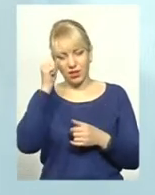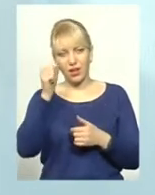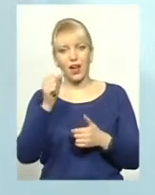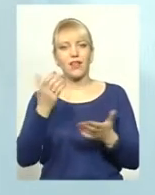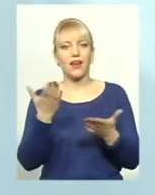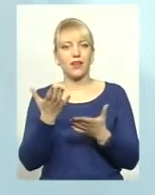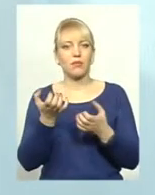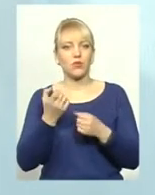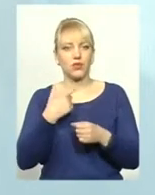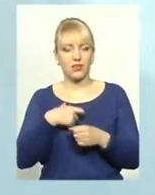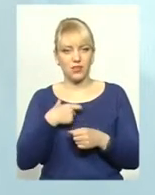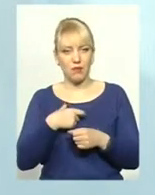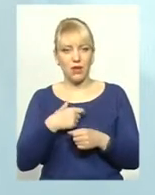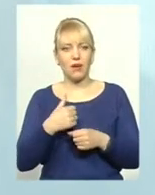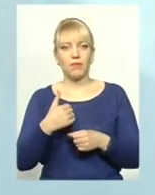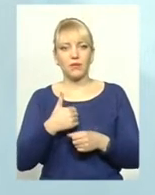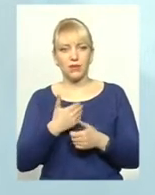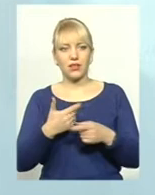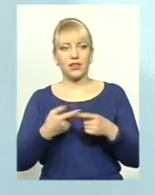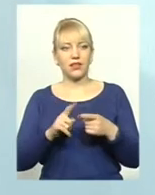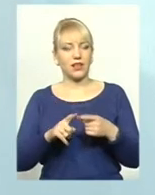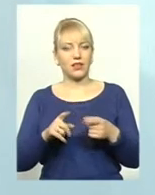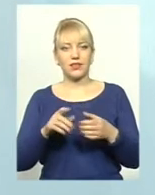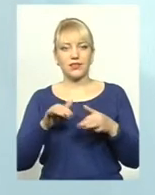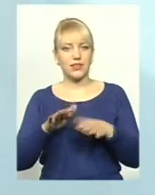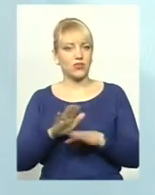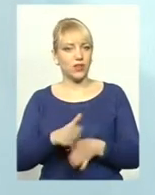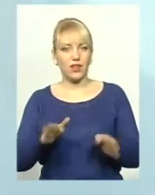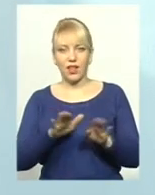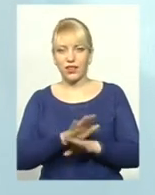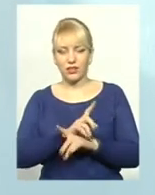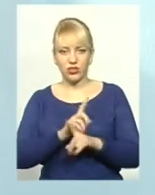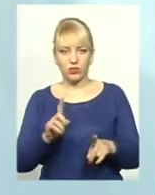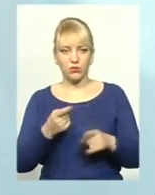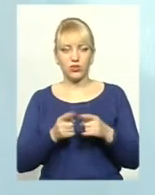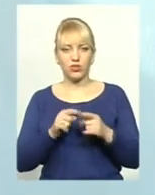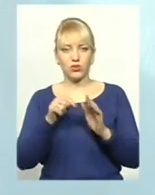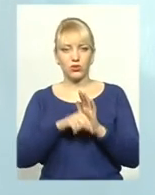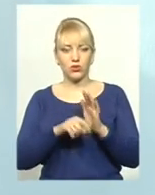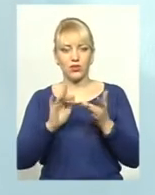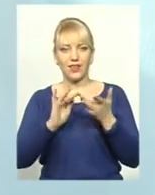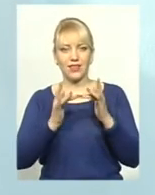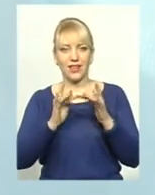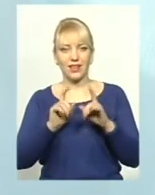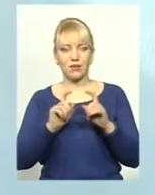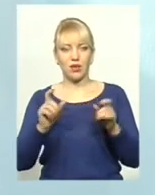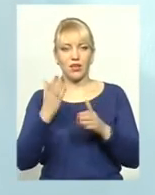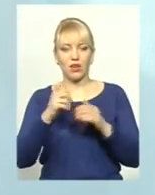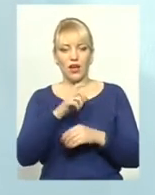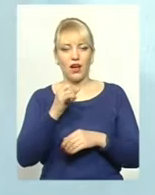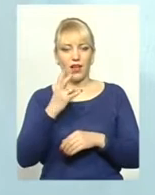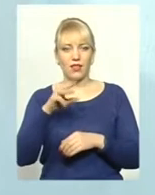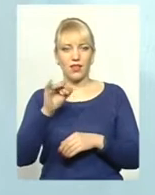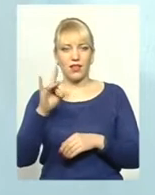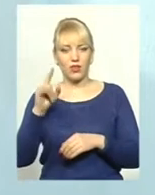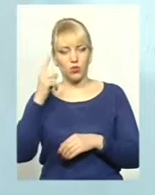ще раз звертаємося, що ми це діло так не лишимо. І в будь-якому випадку це стосується інтернет-магазинів. Якщо зараз дохантери думають, що вони так не куплять,